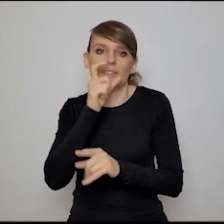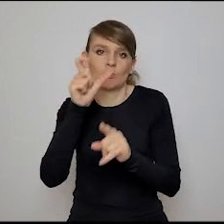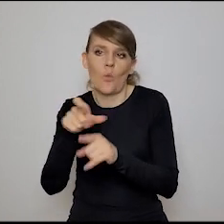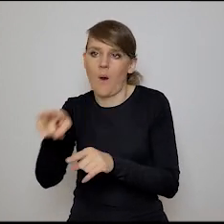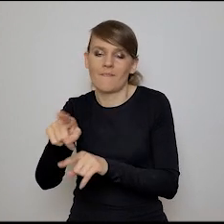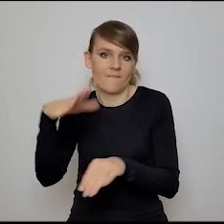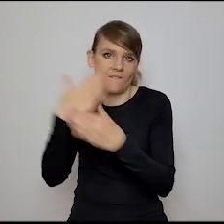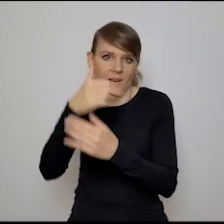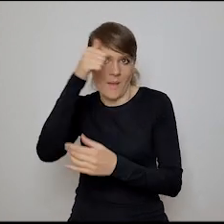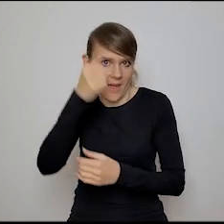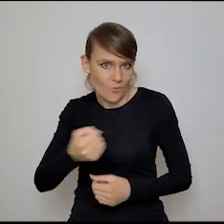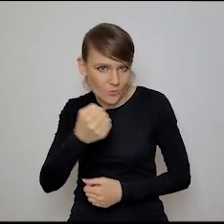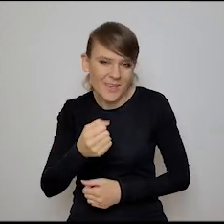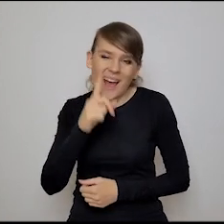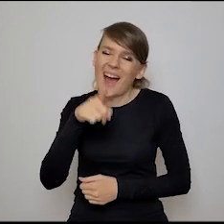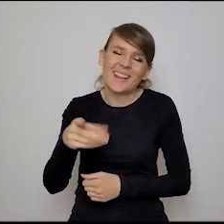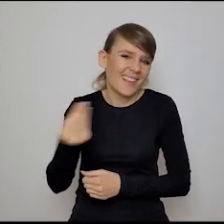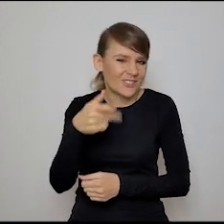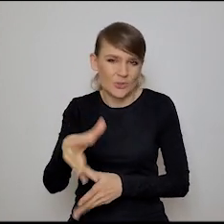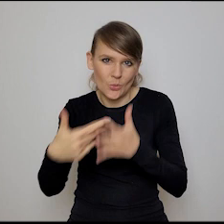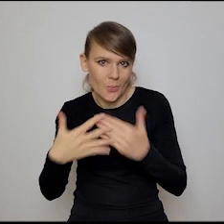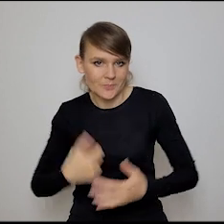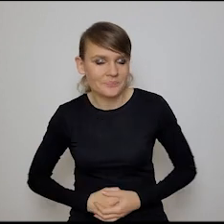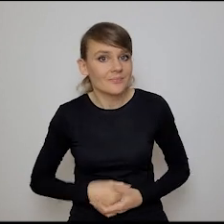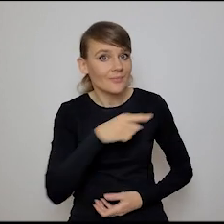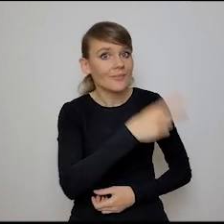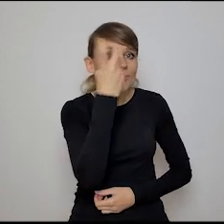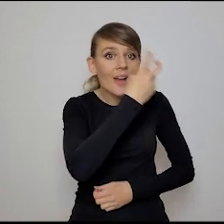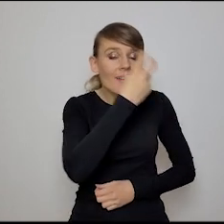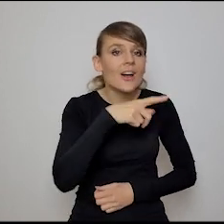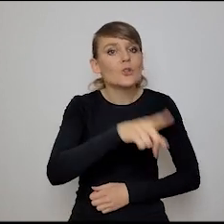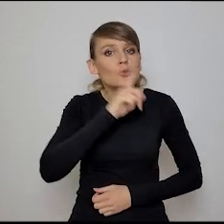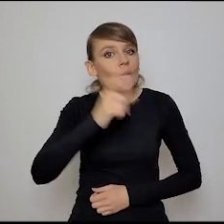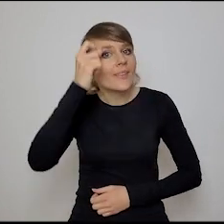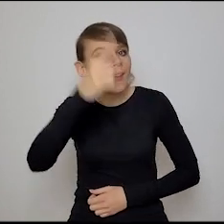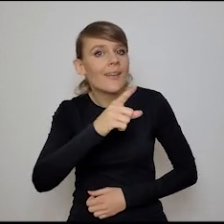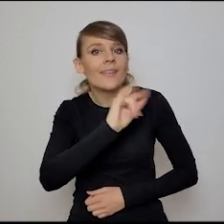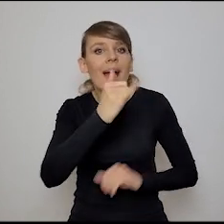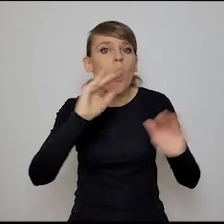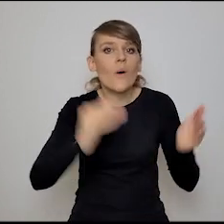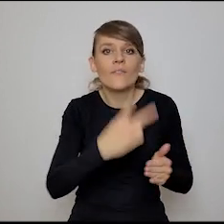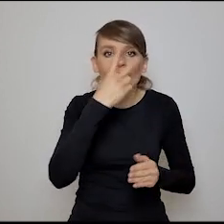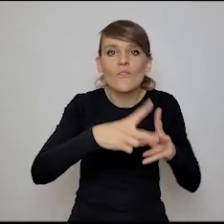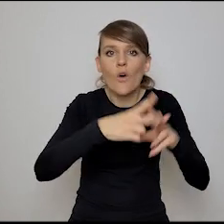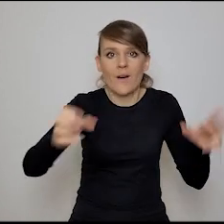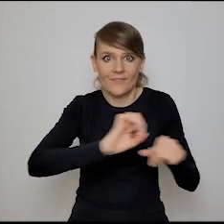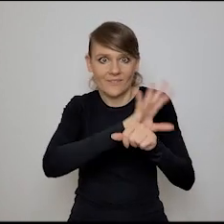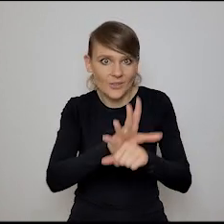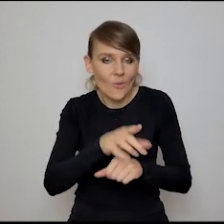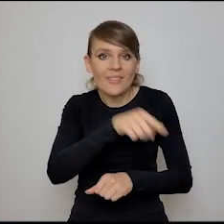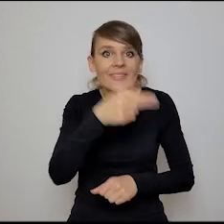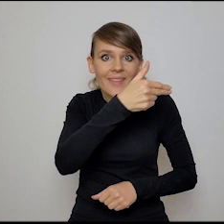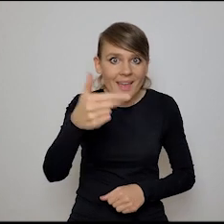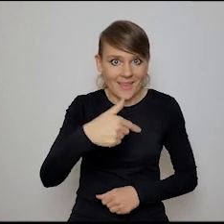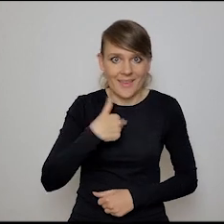no wiesz, no to to jeszcze ciągle albo tam jakieś tematyki. ciekawe, wiesz, jakie ograniczenia sztucznej inteligencji ujawniła pandemia. Ja się tym